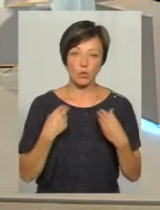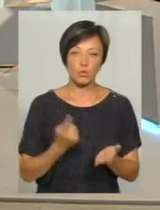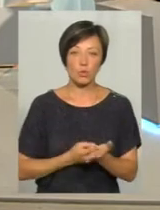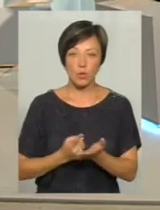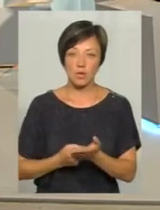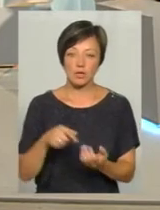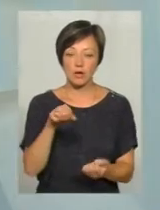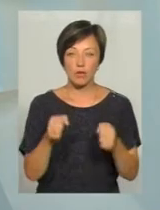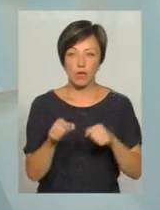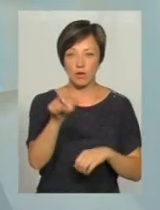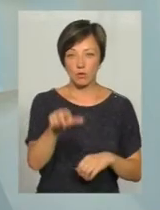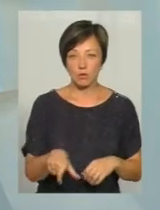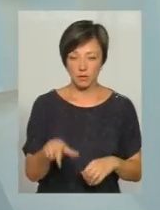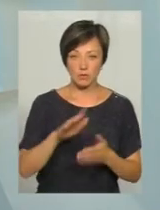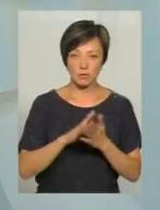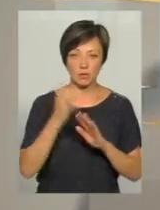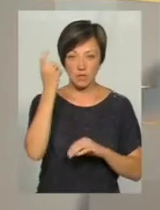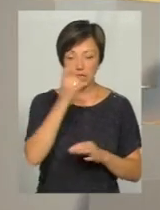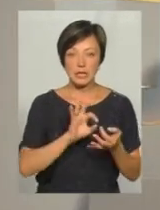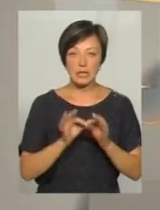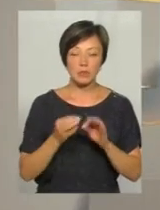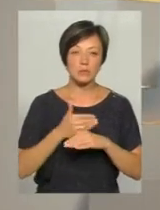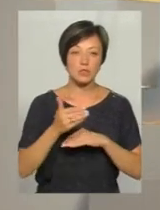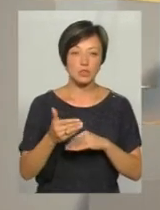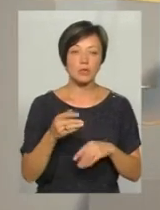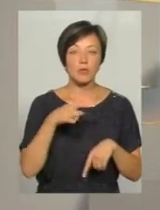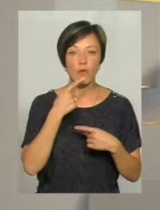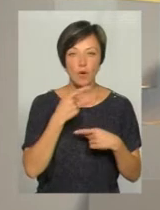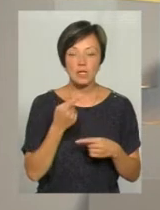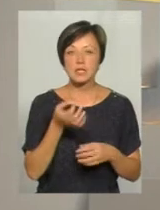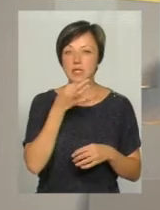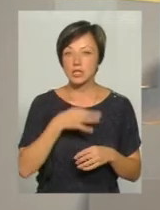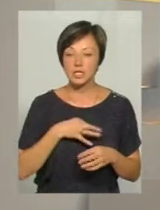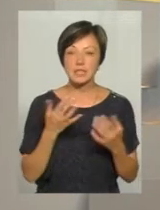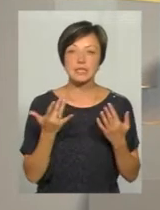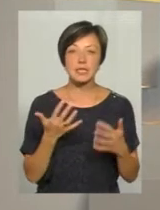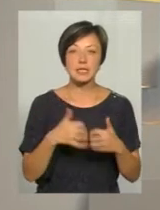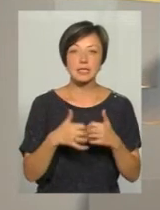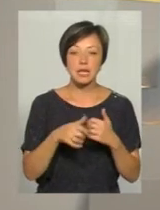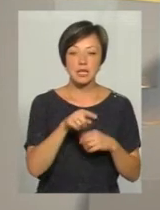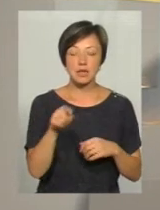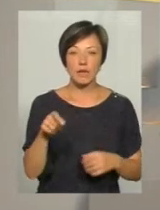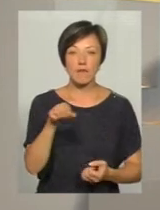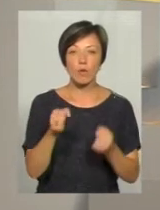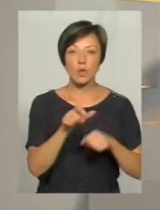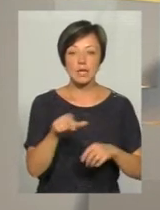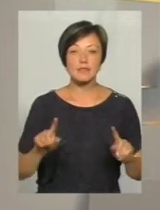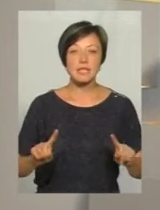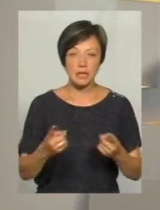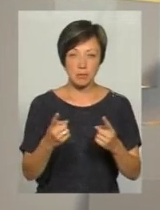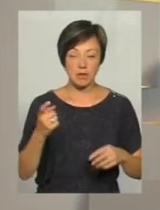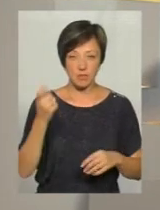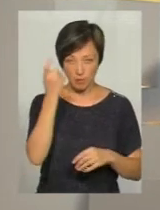викорування водіям. Про це ми детальніше поговоримо трошечки далі. А от скажіть, скільки серед тих водіїв, які їх затримали на